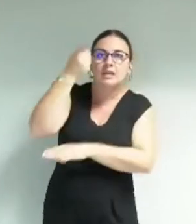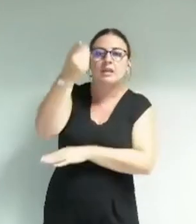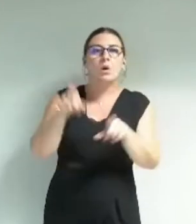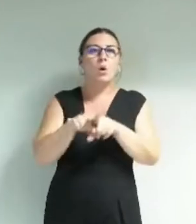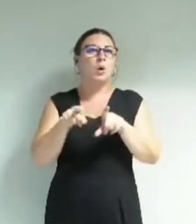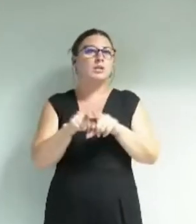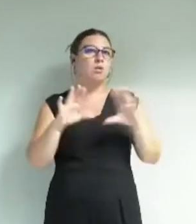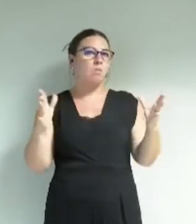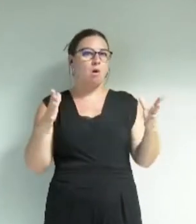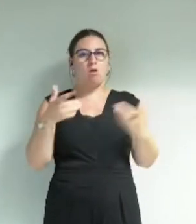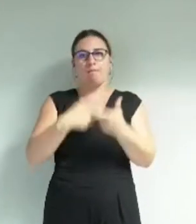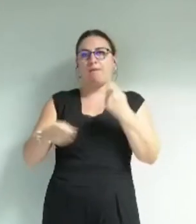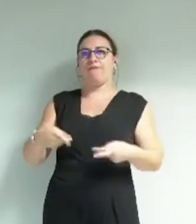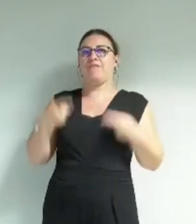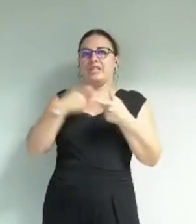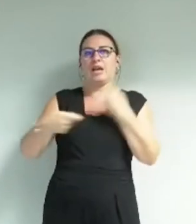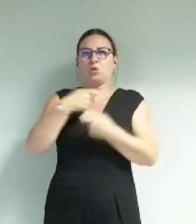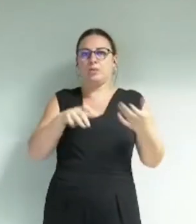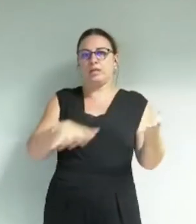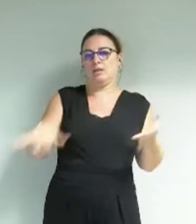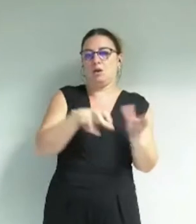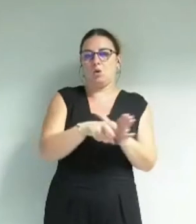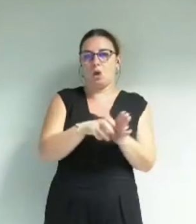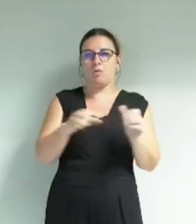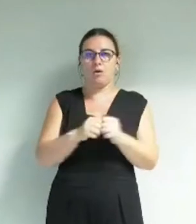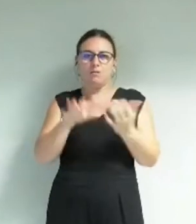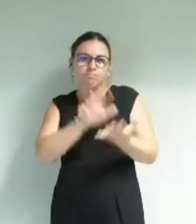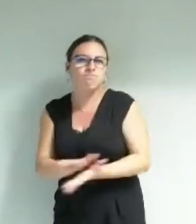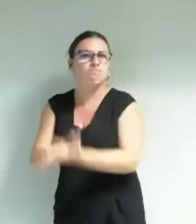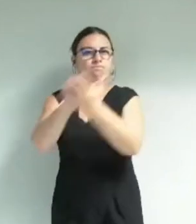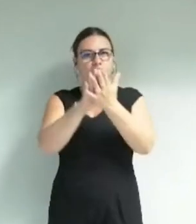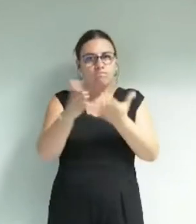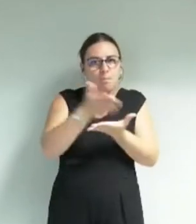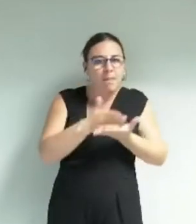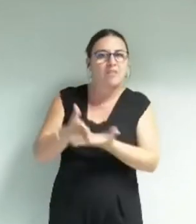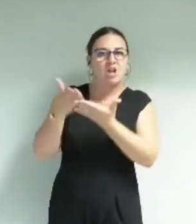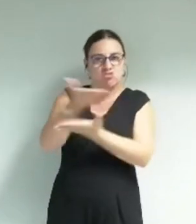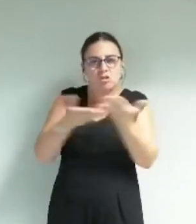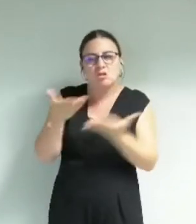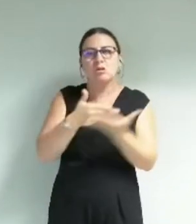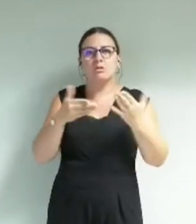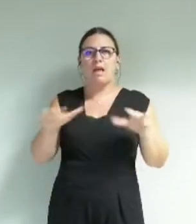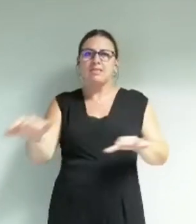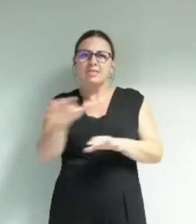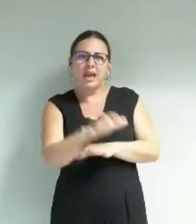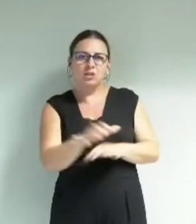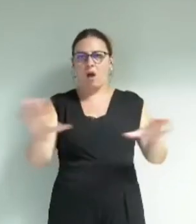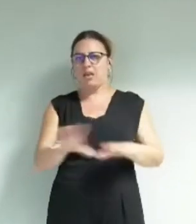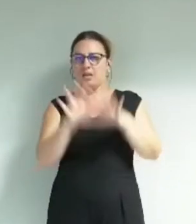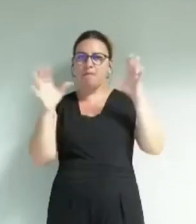Tussie économique local, à réunir et à partager, à rendre notre territoire créatif,